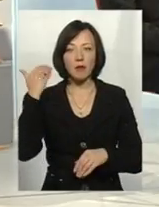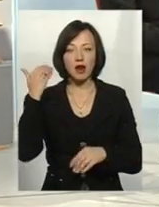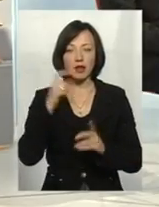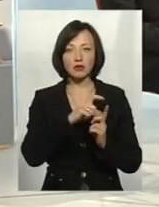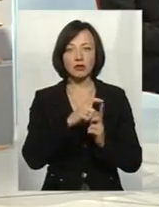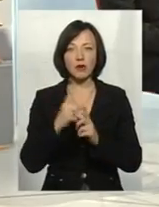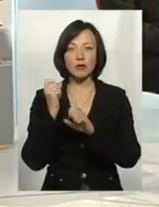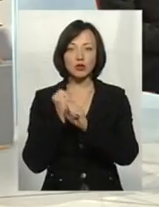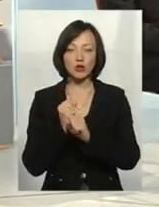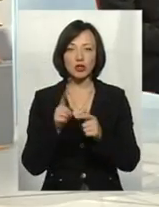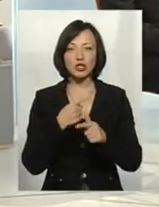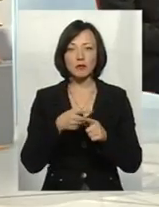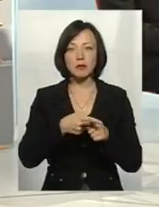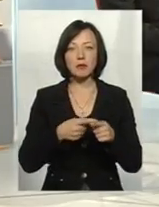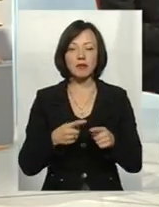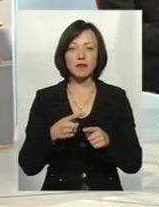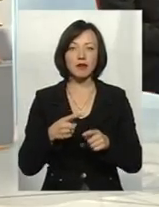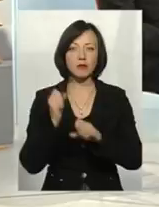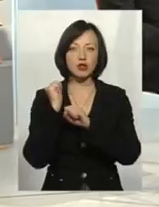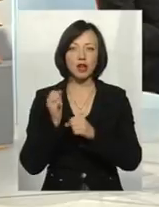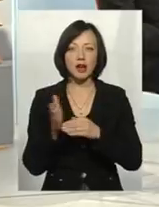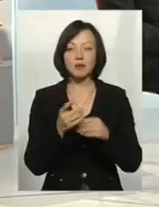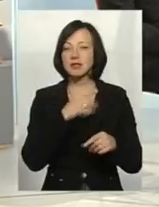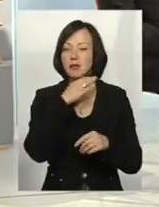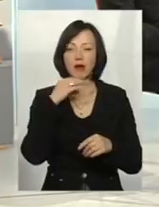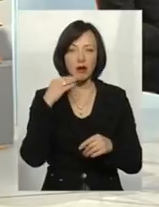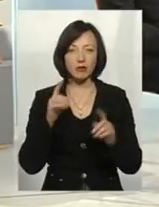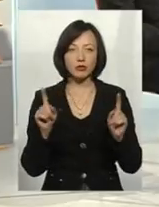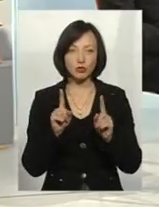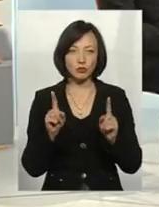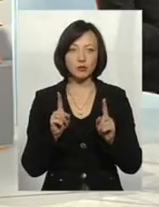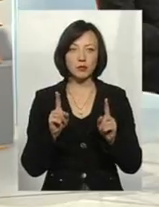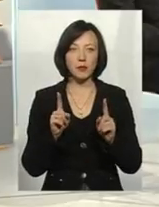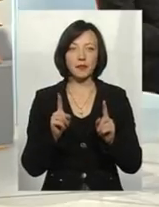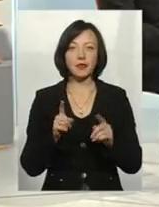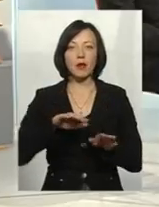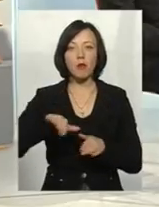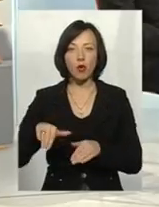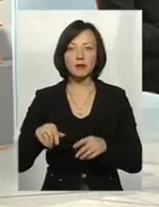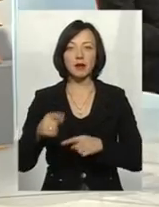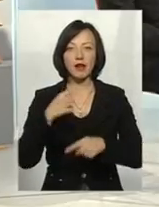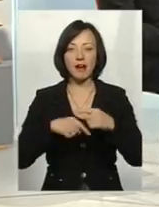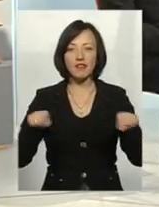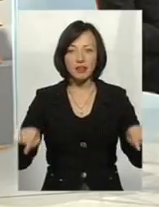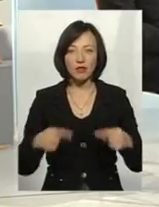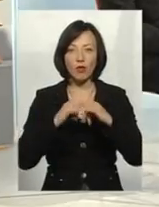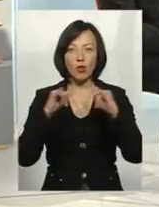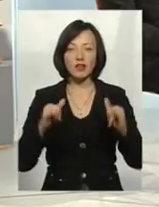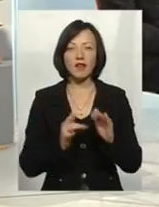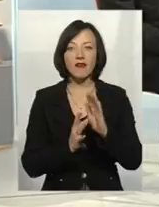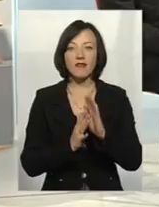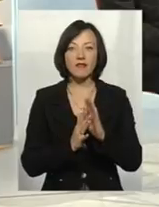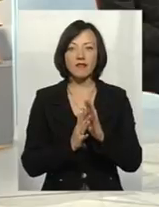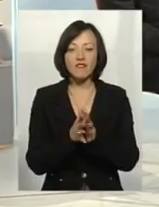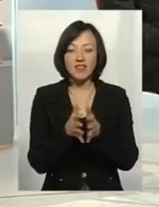слова, мішок риби чи півмішка риби – це велика кількість, щоб потім для відтворення, щоб виросли